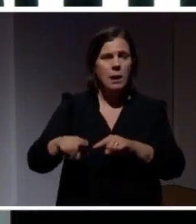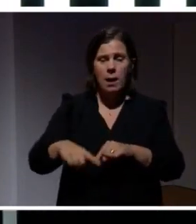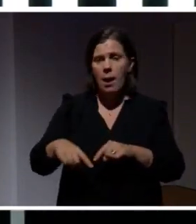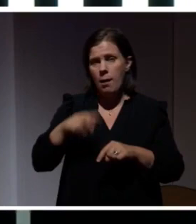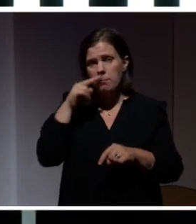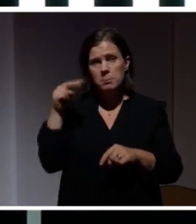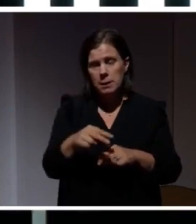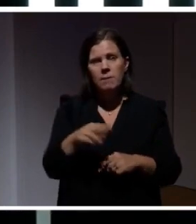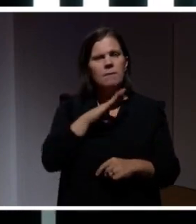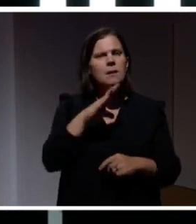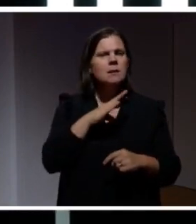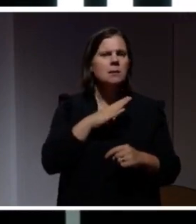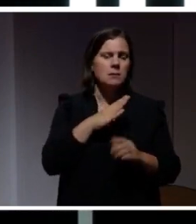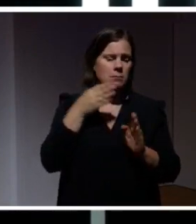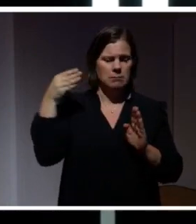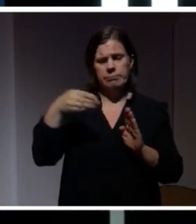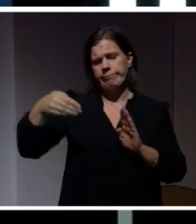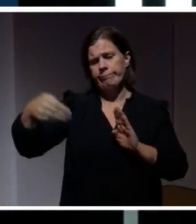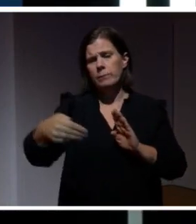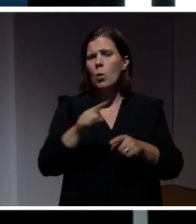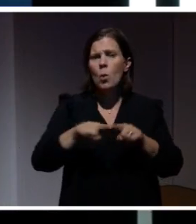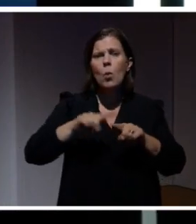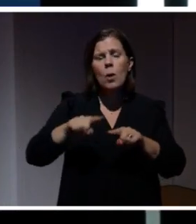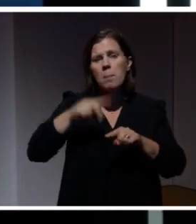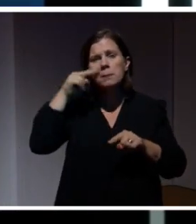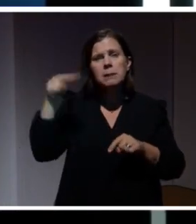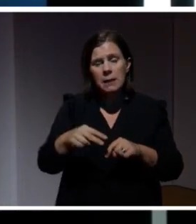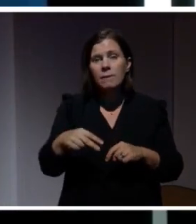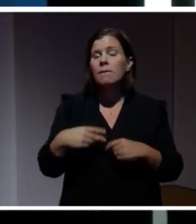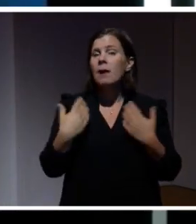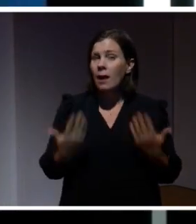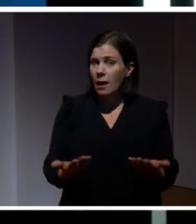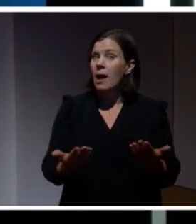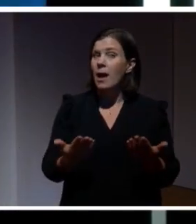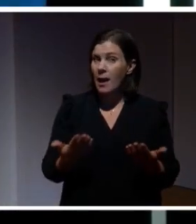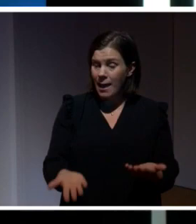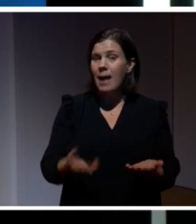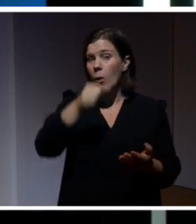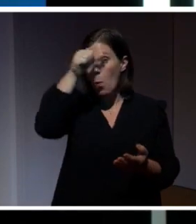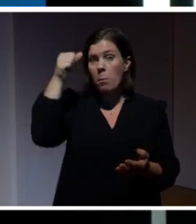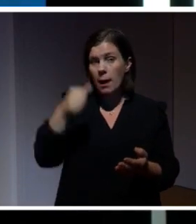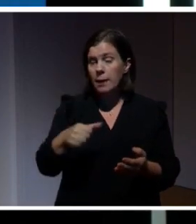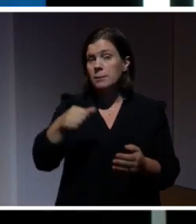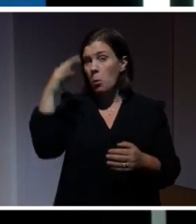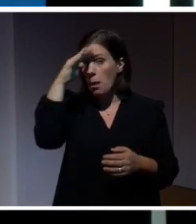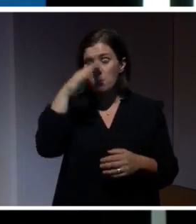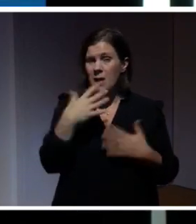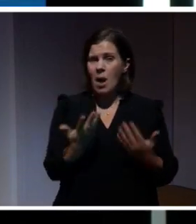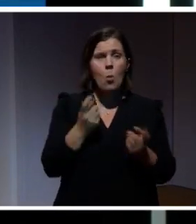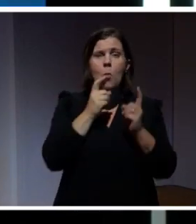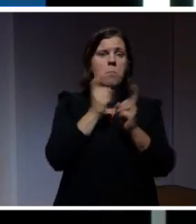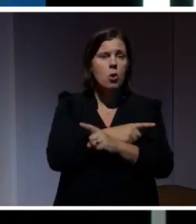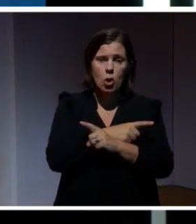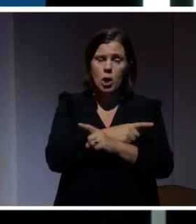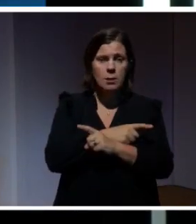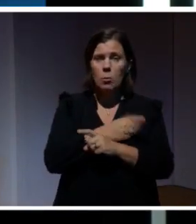Det finns helt enkelt väldigt, väldigt många olika perspektiv. Och det här illustrerar att det är ett komplext begrepp, som är nästan omöjligt att prata